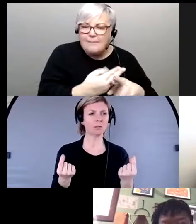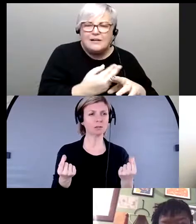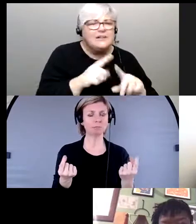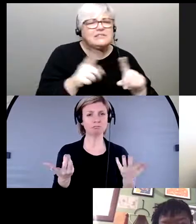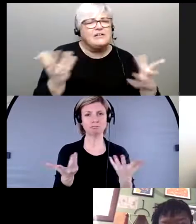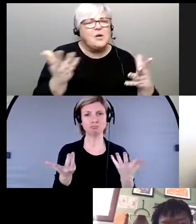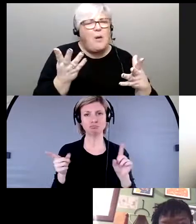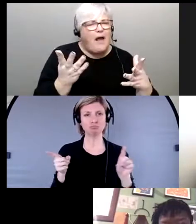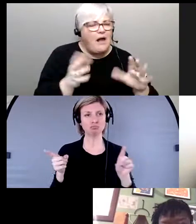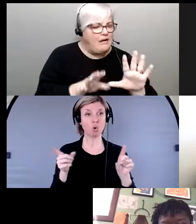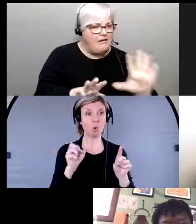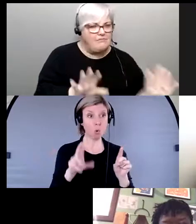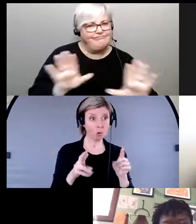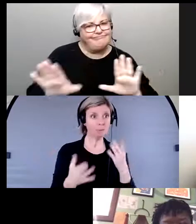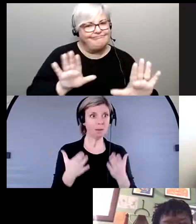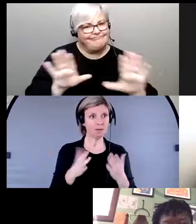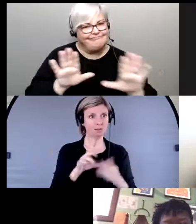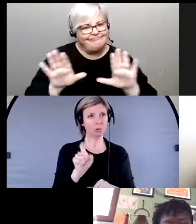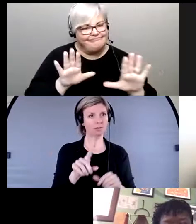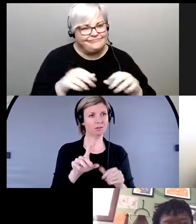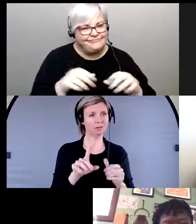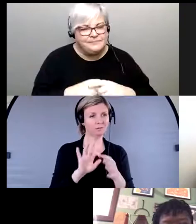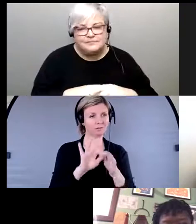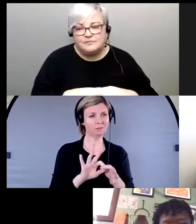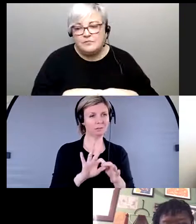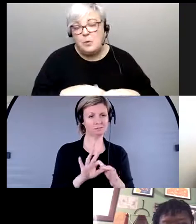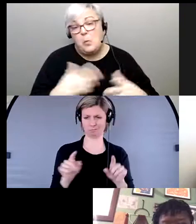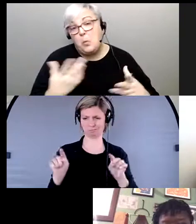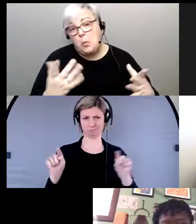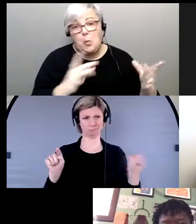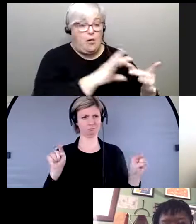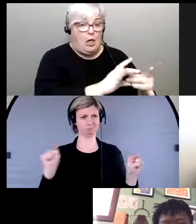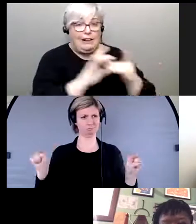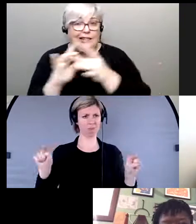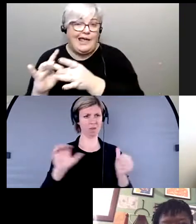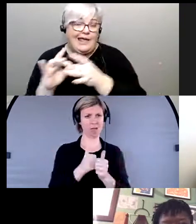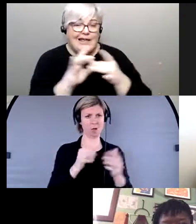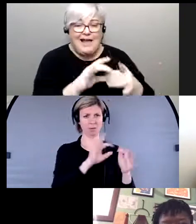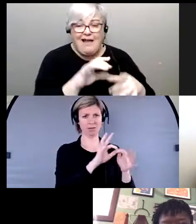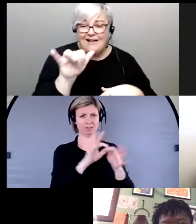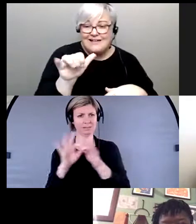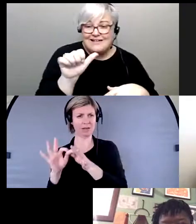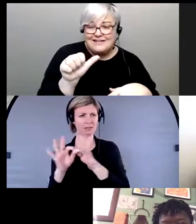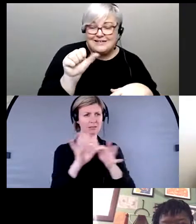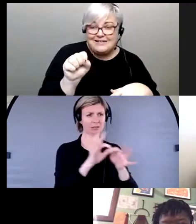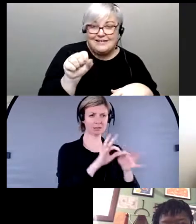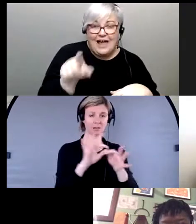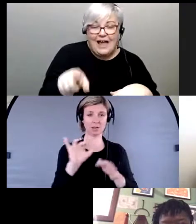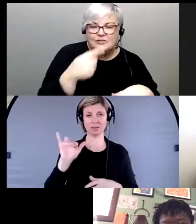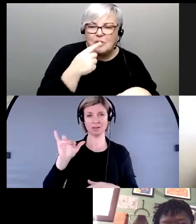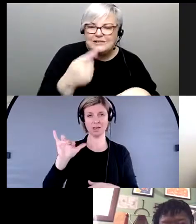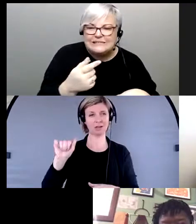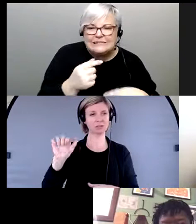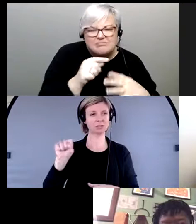une nuance entre ces deux thèmes ou est-ce que vous pouvez aussi peut-être parler du lien entre les deux je pense que vous avez mentionné quelques